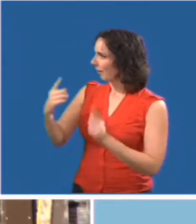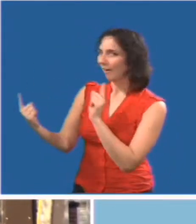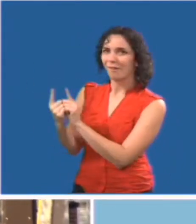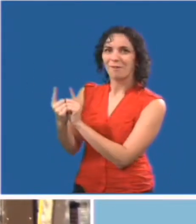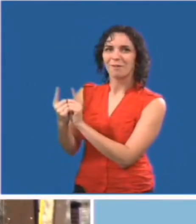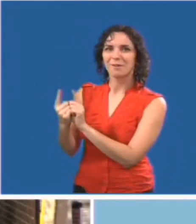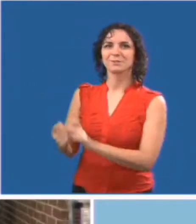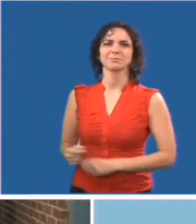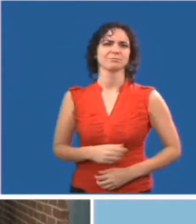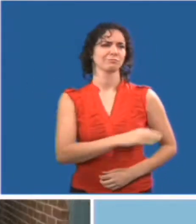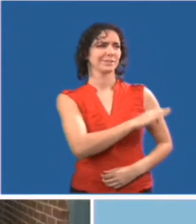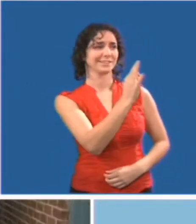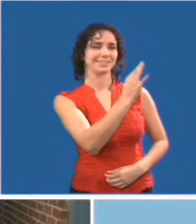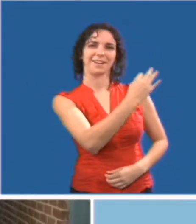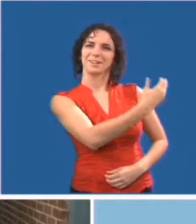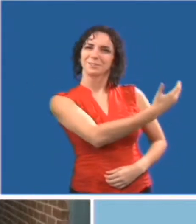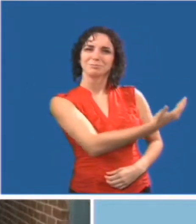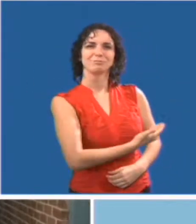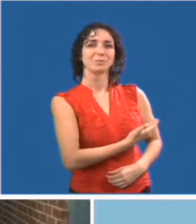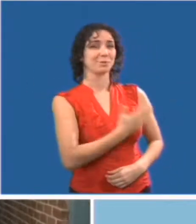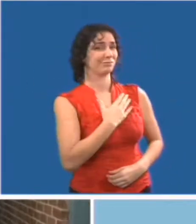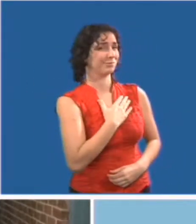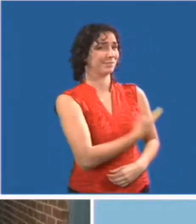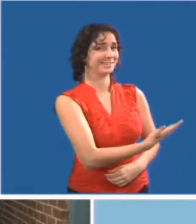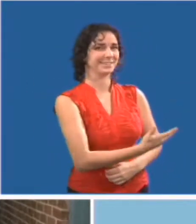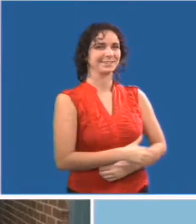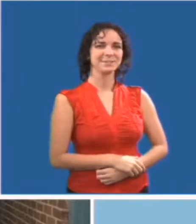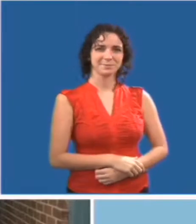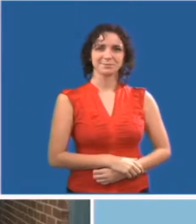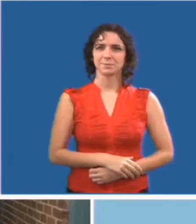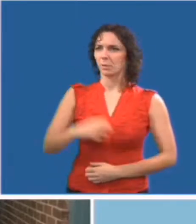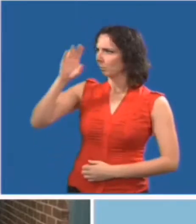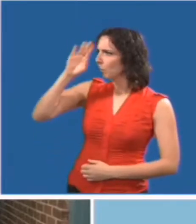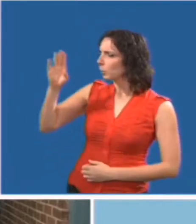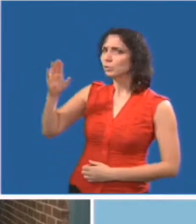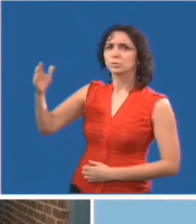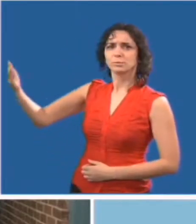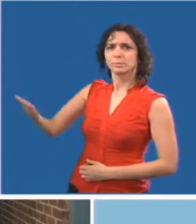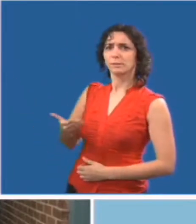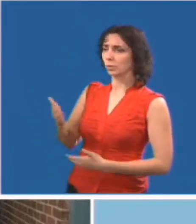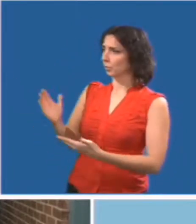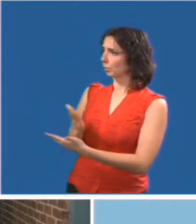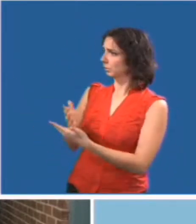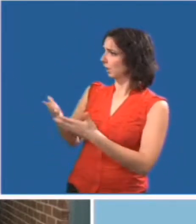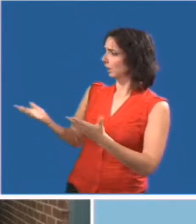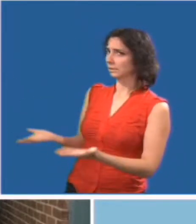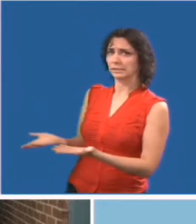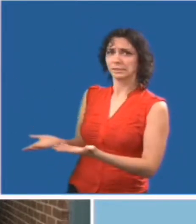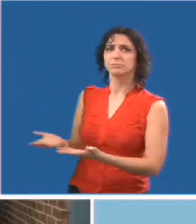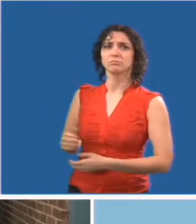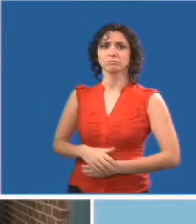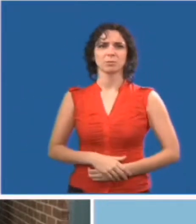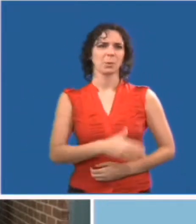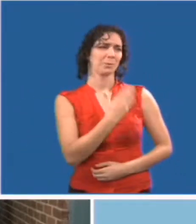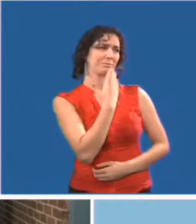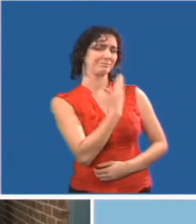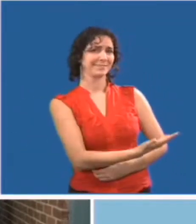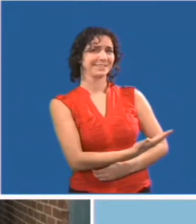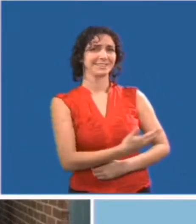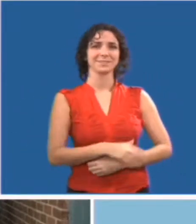Bonjour, bienvenue à l'école. Allô, quel plaisir de vous rencontrer. Excellent, ça me fait plaisir de vous accueillir.